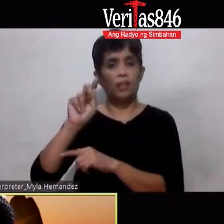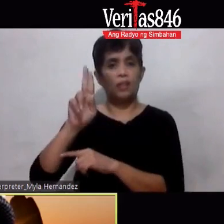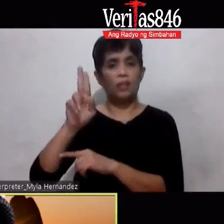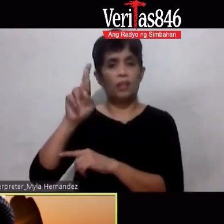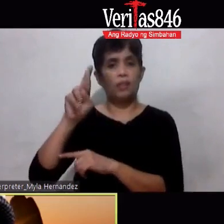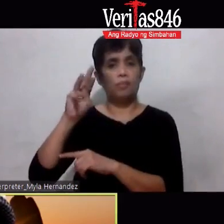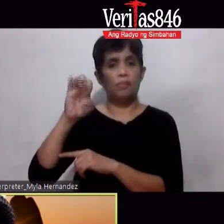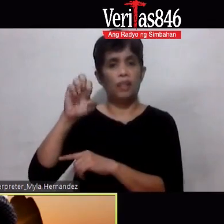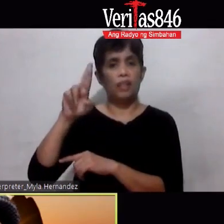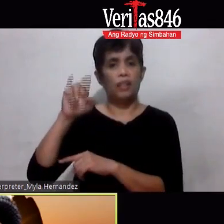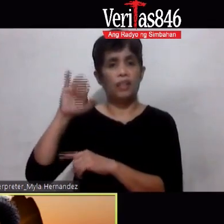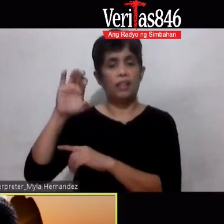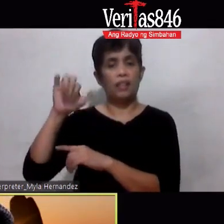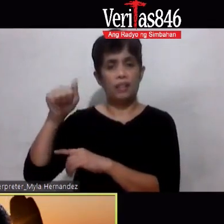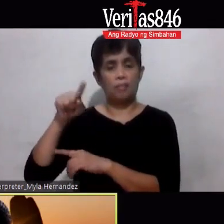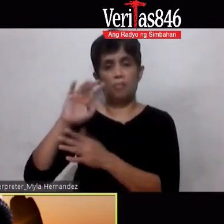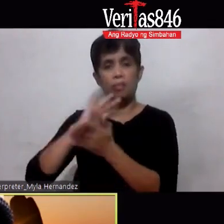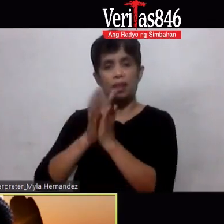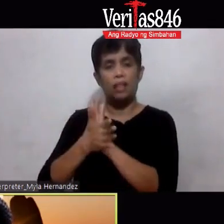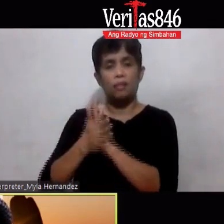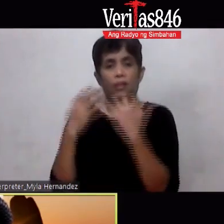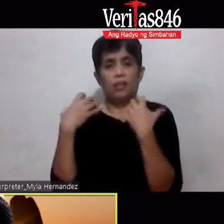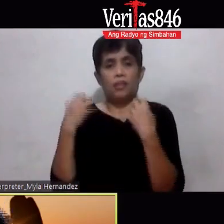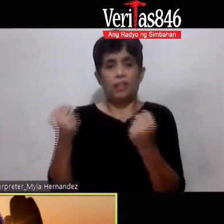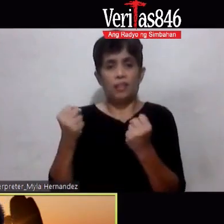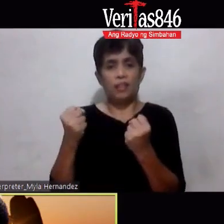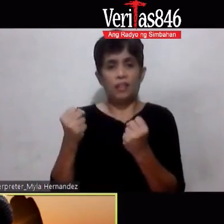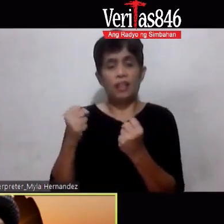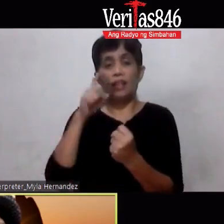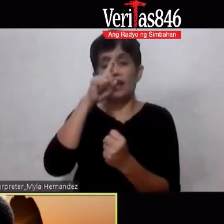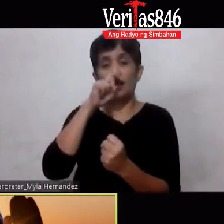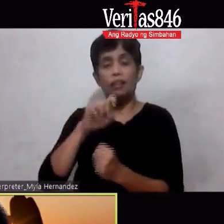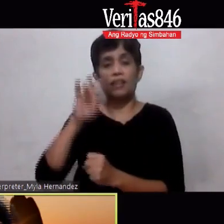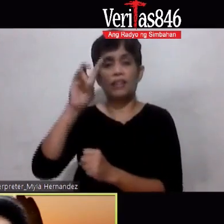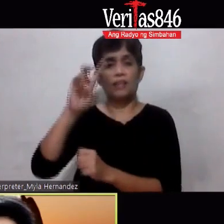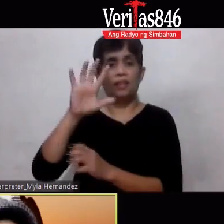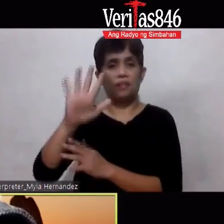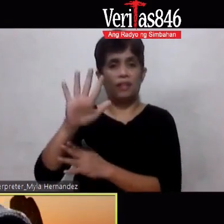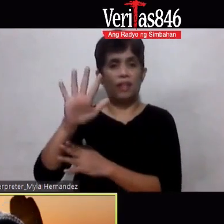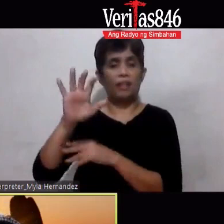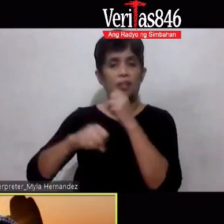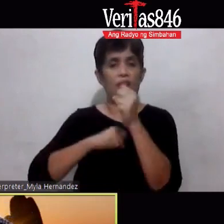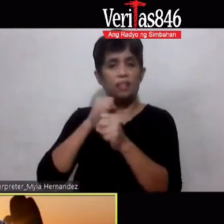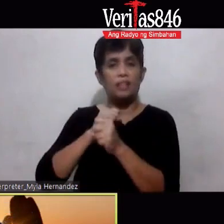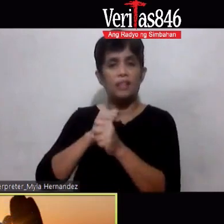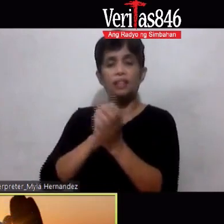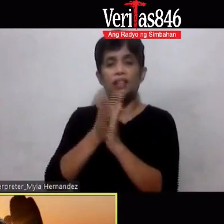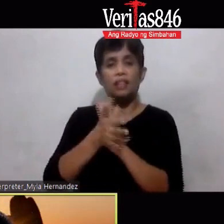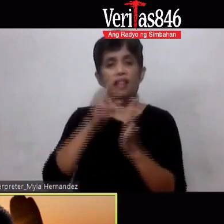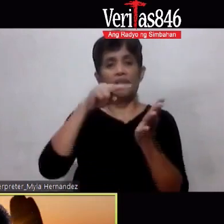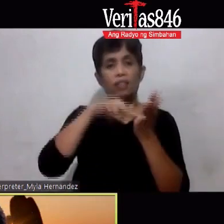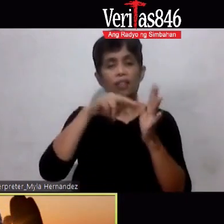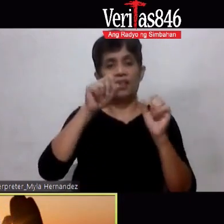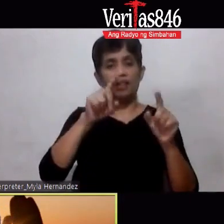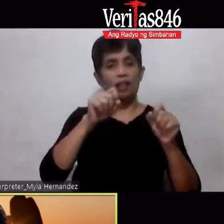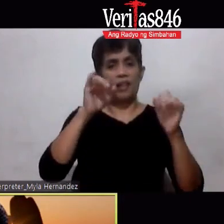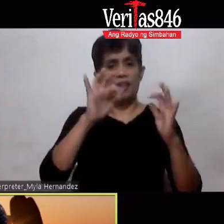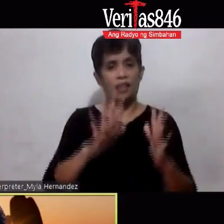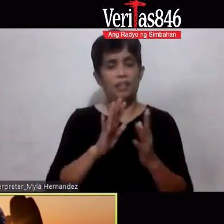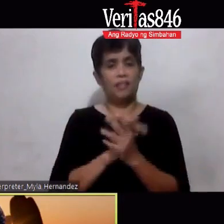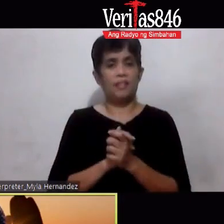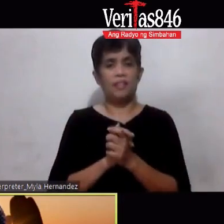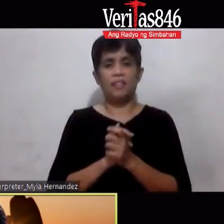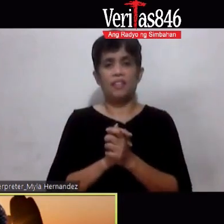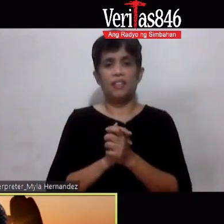ako wow sa edad na 75 years reseller din po ako wow puro 70s niya ang ating mga ang ating